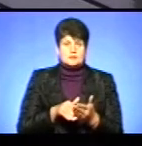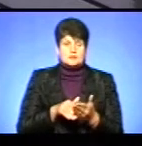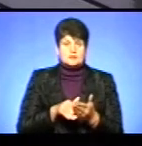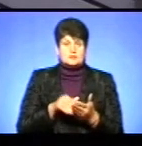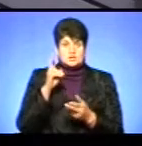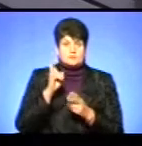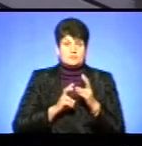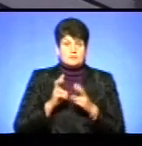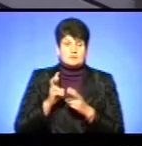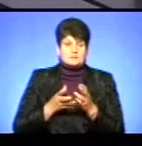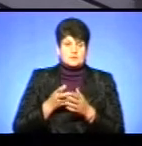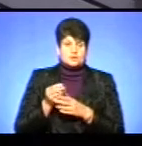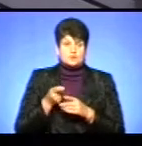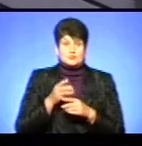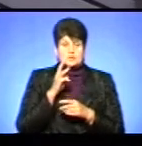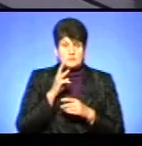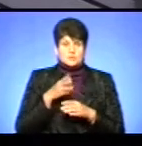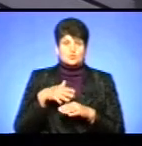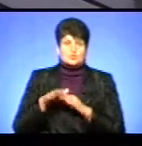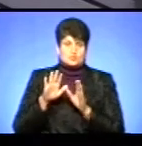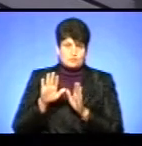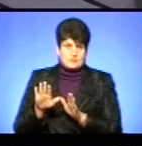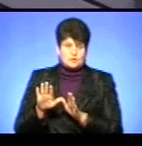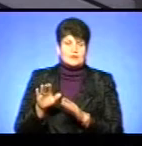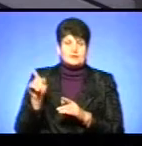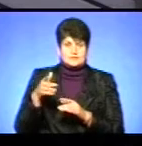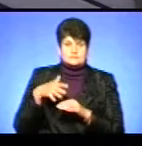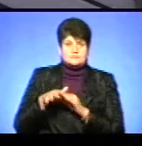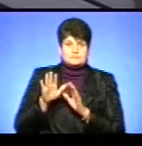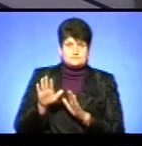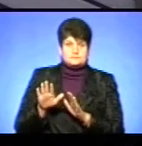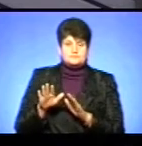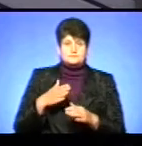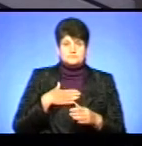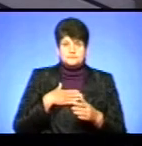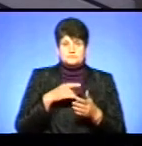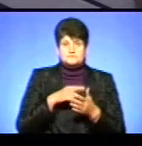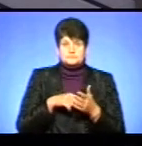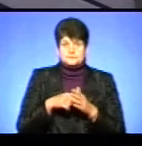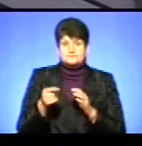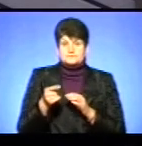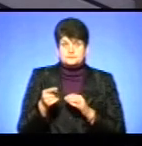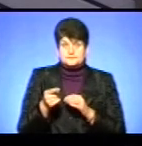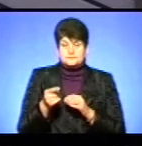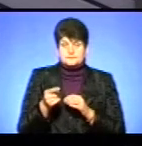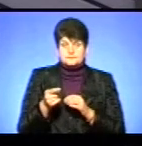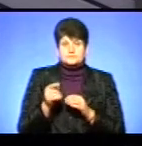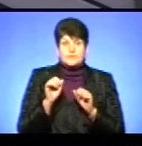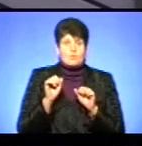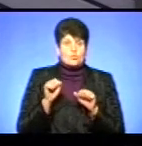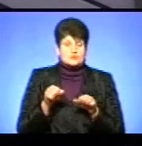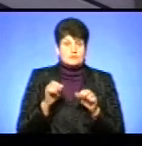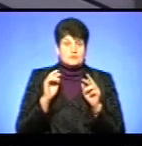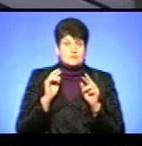комунальному підприємству сплачувати ту зарплату? Зрозуміло. Їх зрозуміло. В нашому місті Тернополі, можливо, не